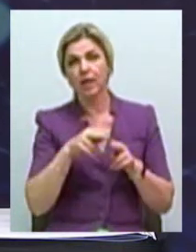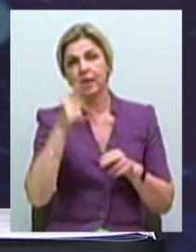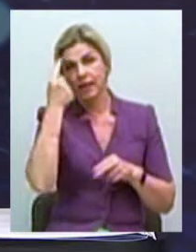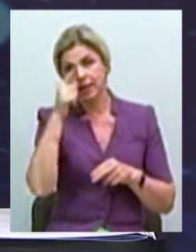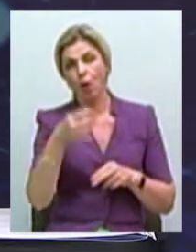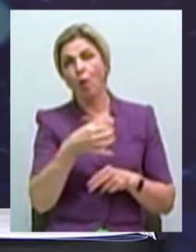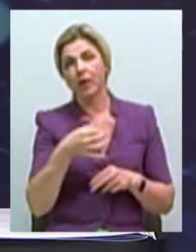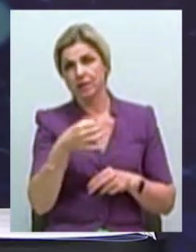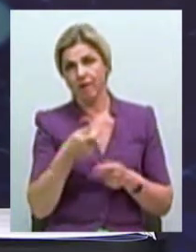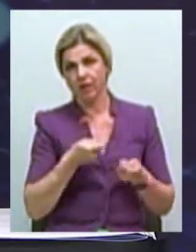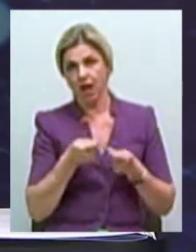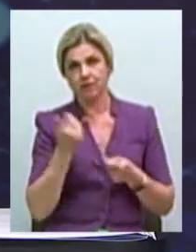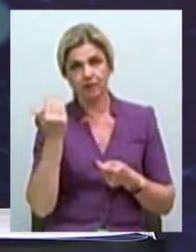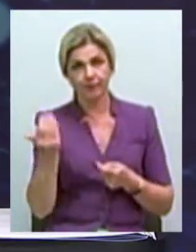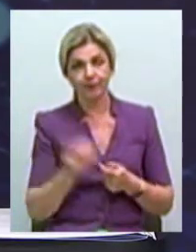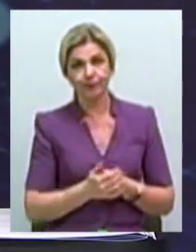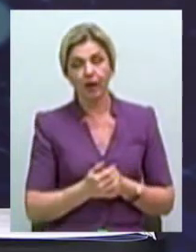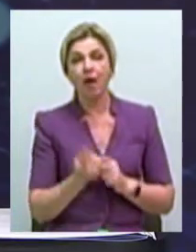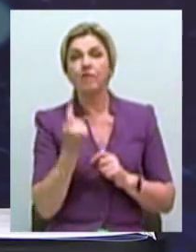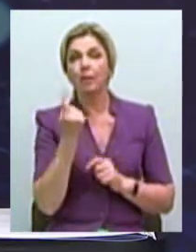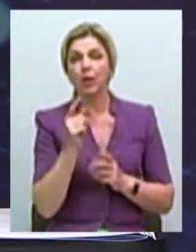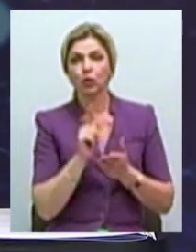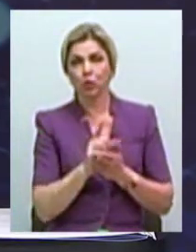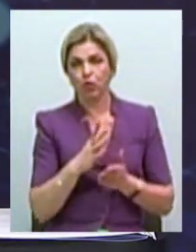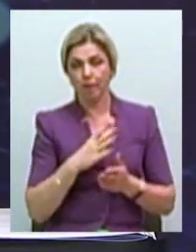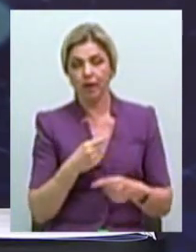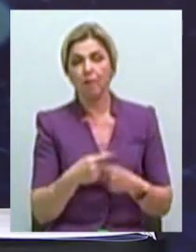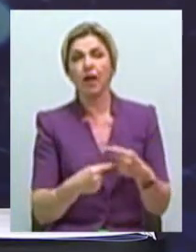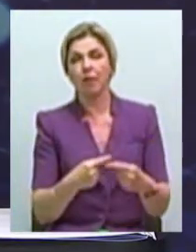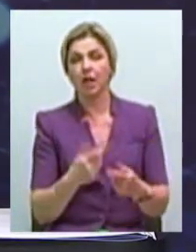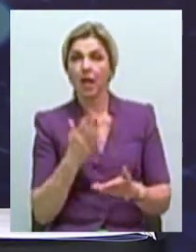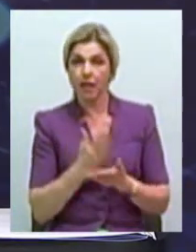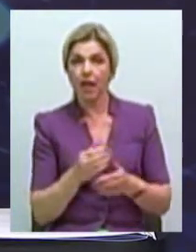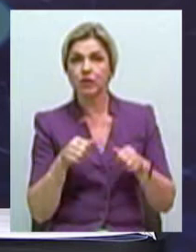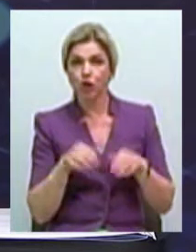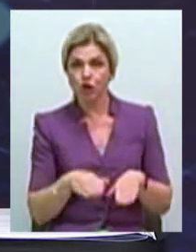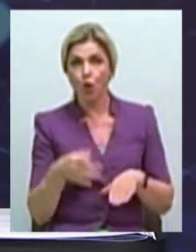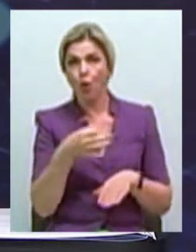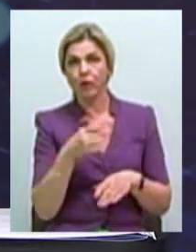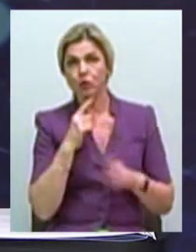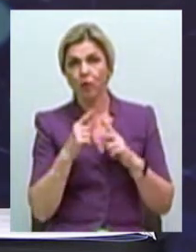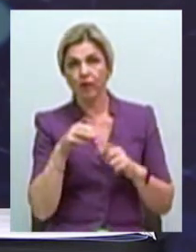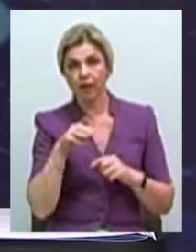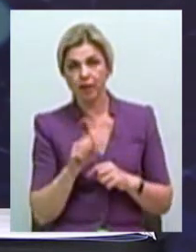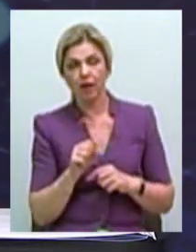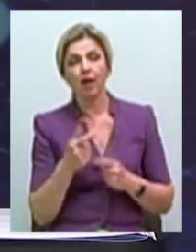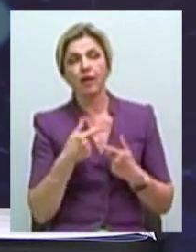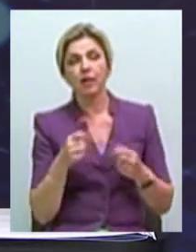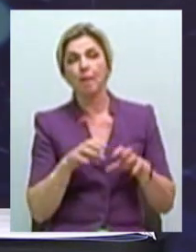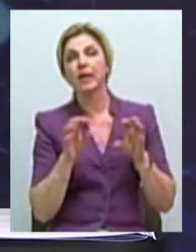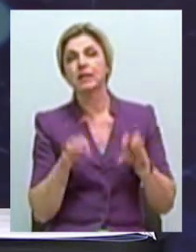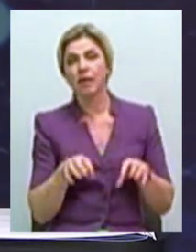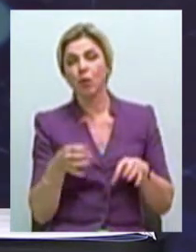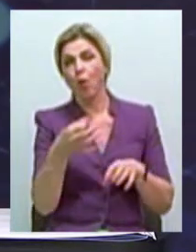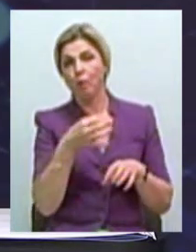обласной власти. Во-первых, должна быть определенная преемственность. Є решення обласного совета, де представитель